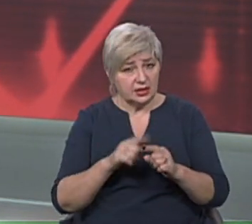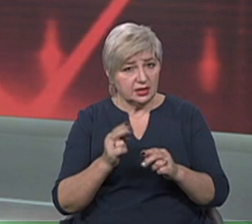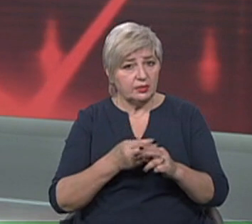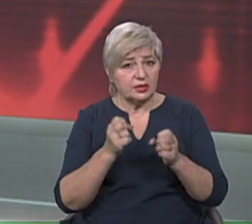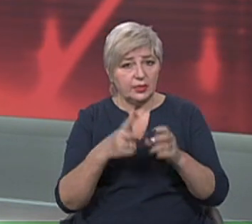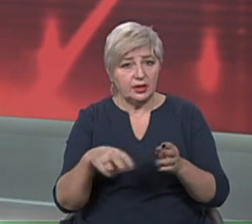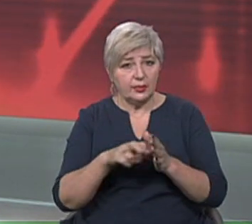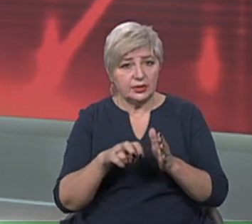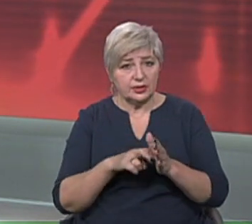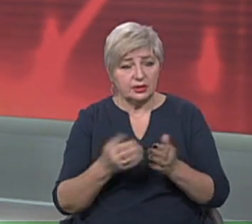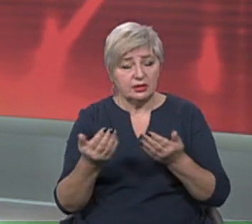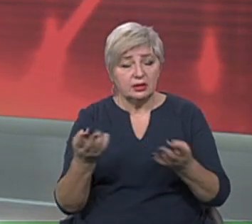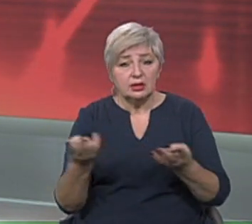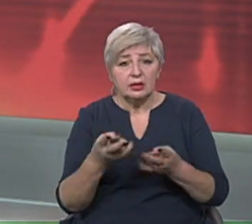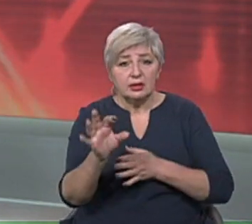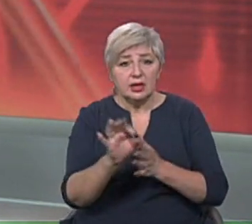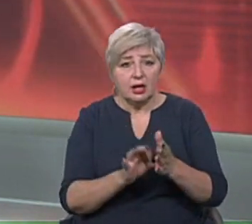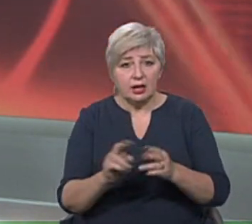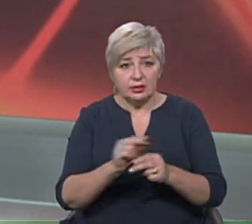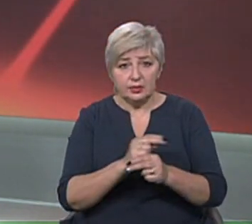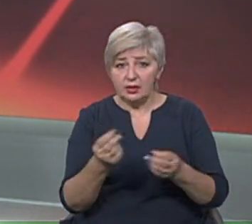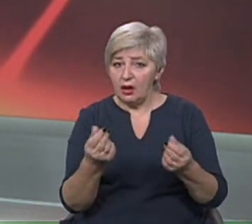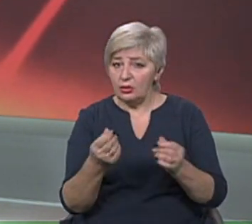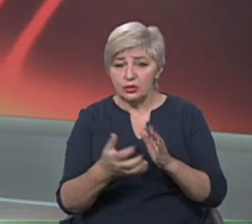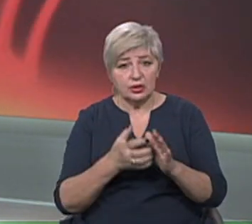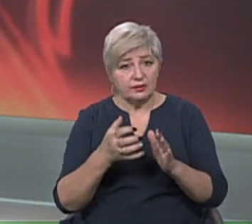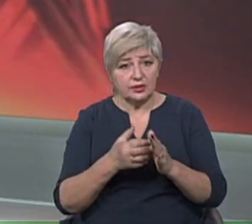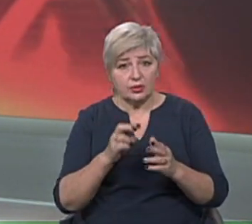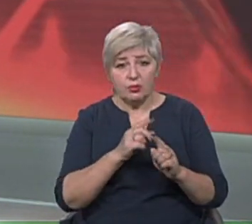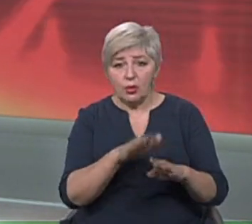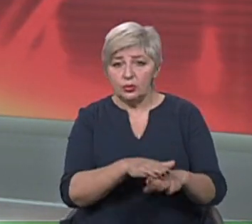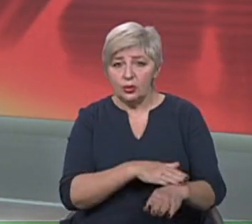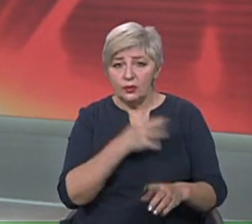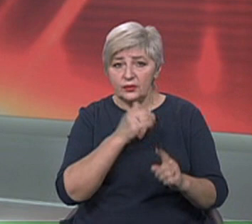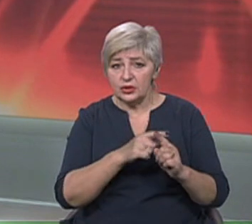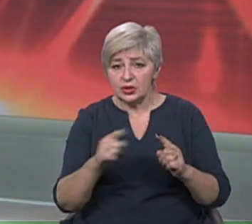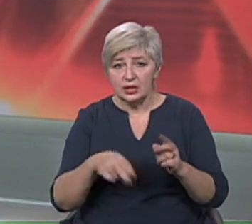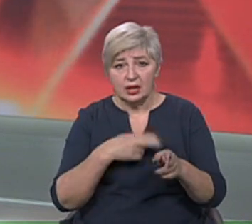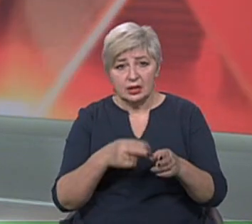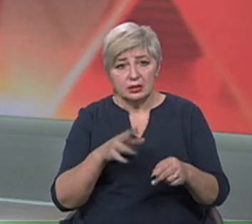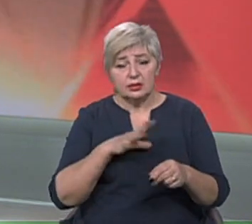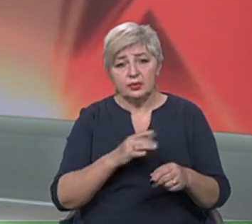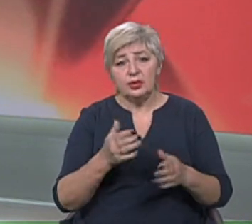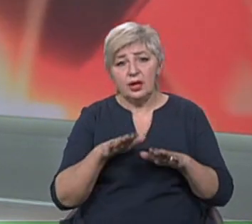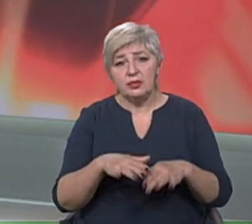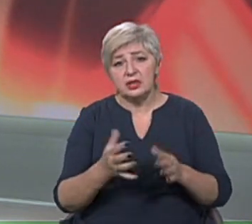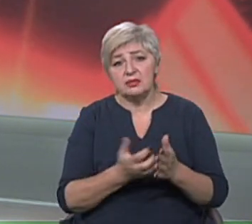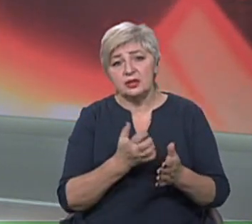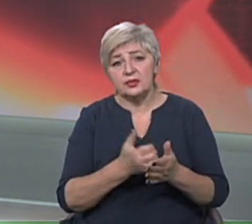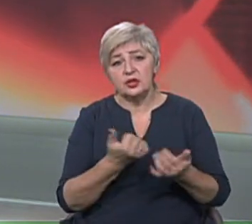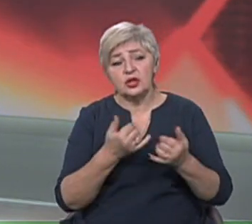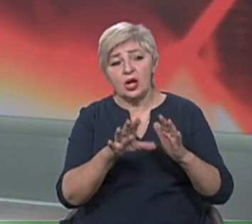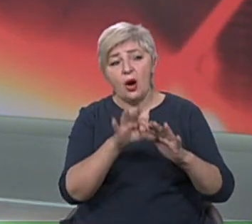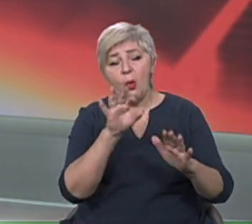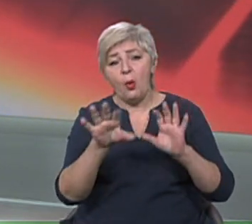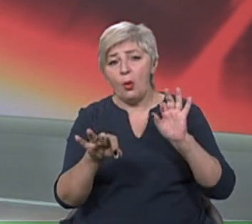негайно ремонтувати, а грошей не вистачає, бо довгий час залізниця була місцем заробітку для обраних. Як і